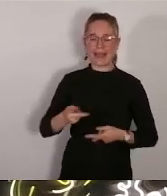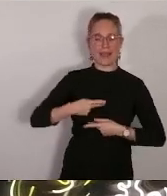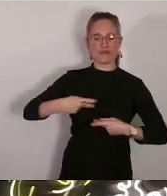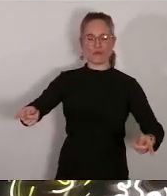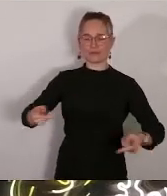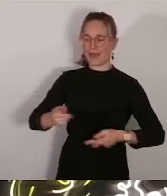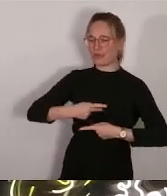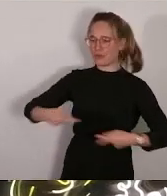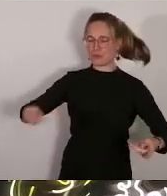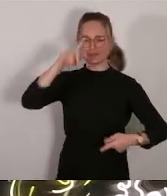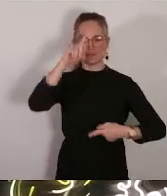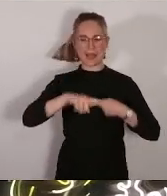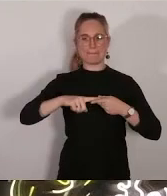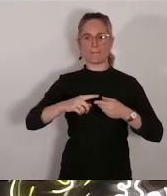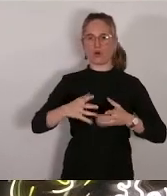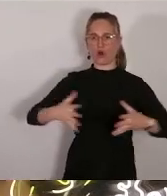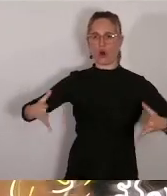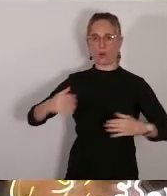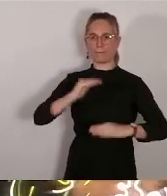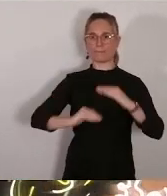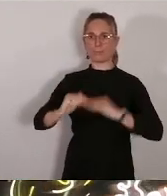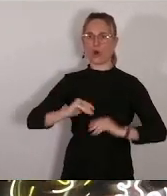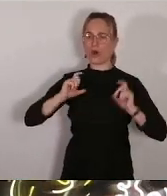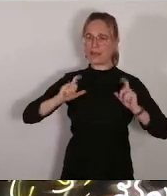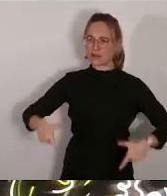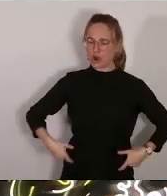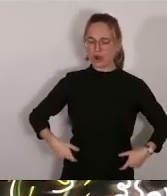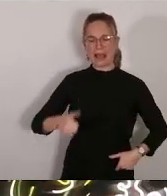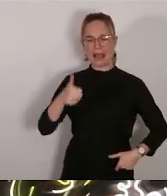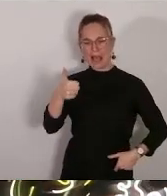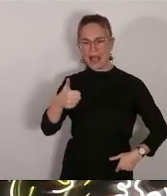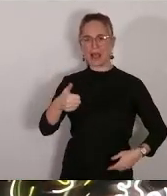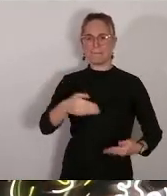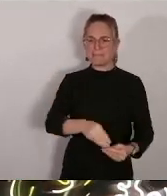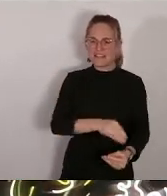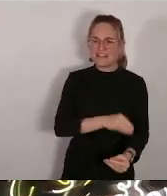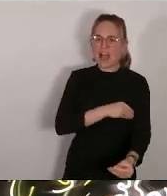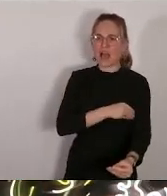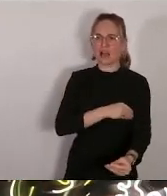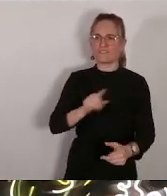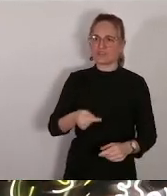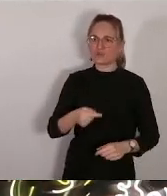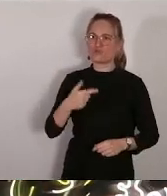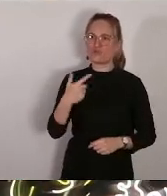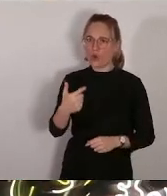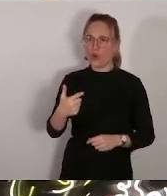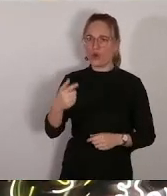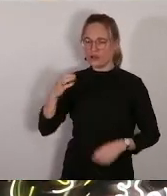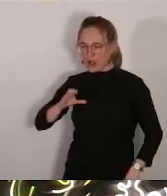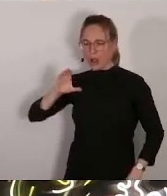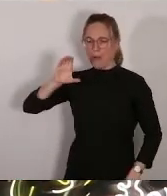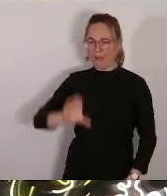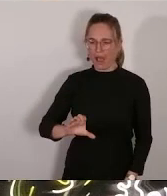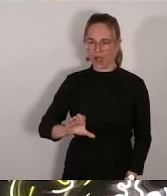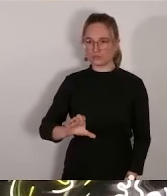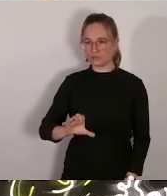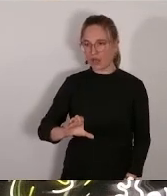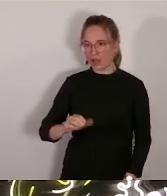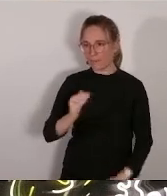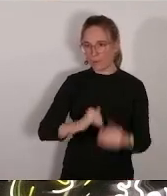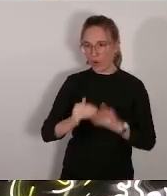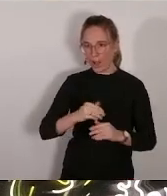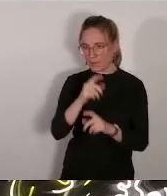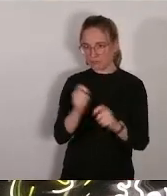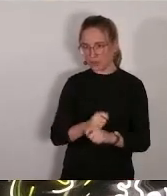plan école et de et c'est 1 milliard 2 d'euros n'est pas tenable je cite là des propos de votre adjoint aux